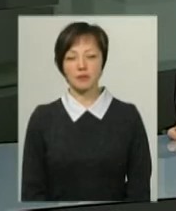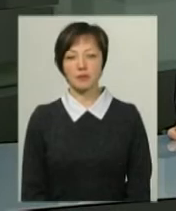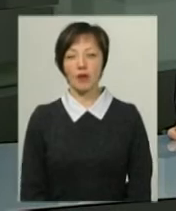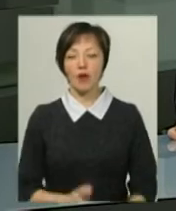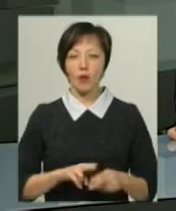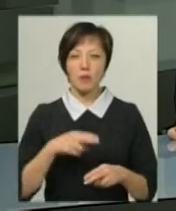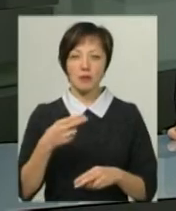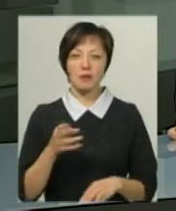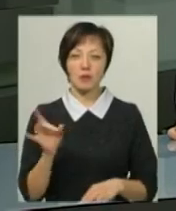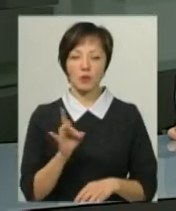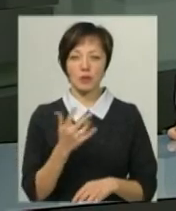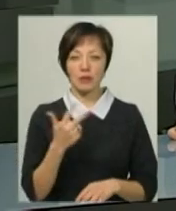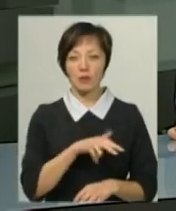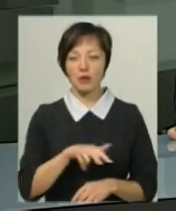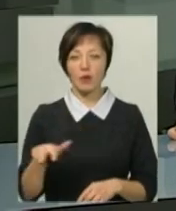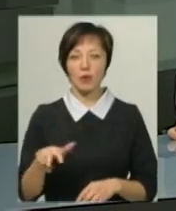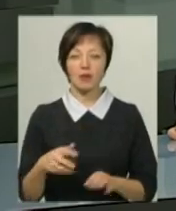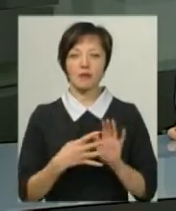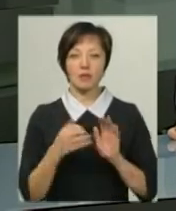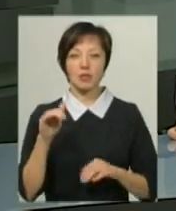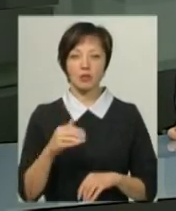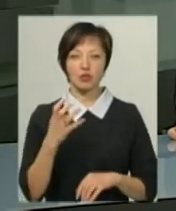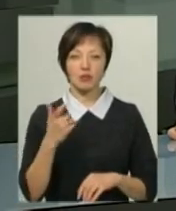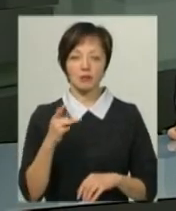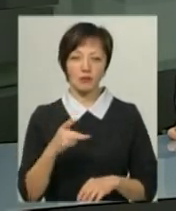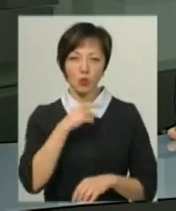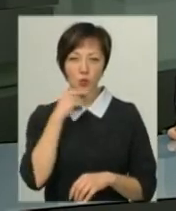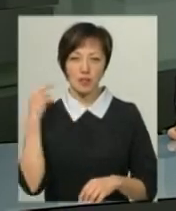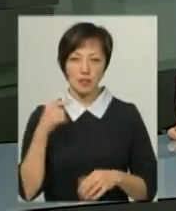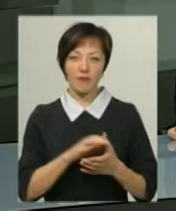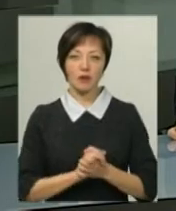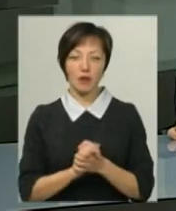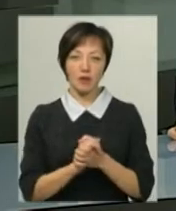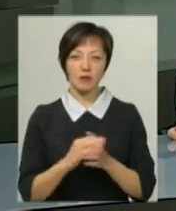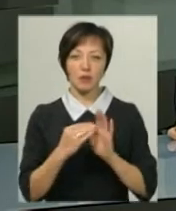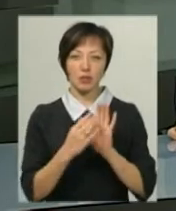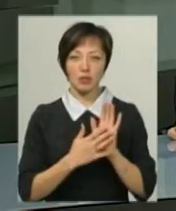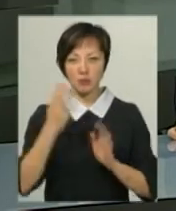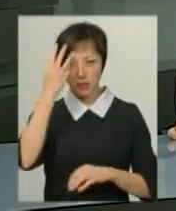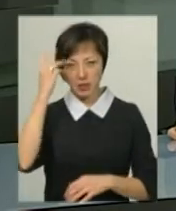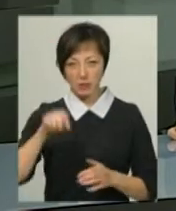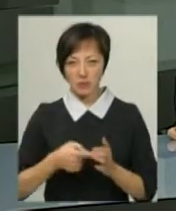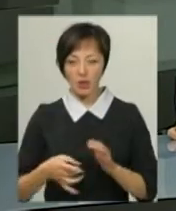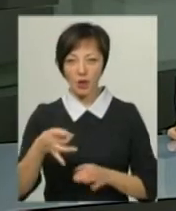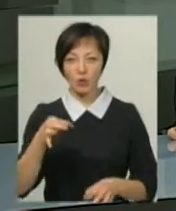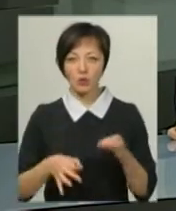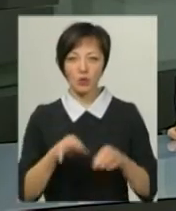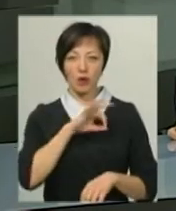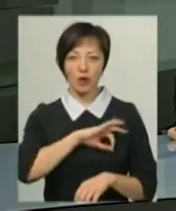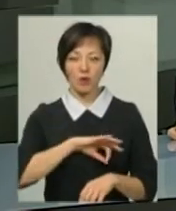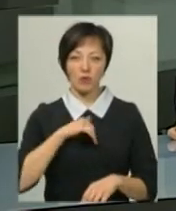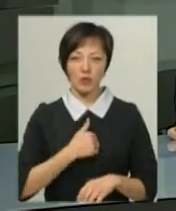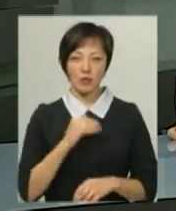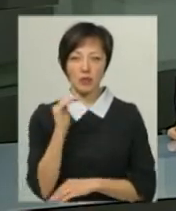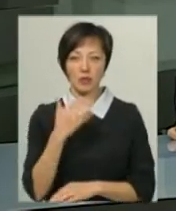Компенсацію у розмірі 3 мільйони 900 тисяч 400 гривень Російській Федерації призначив Хмельницький міськрайонний суд на користь вдови та